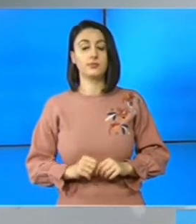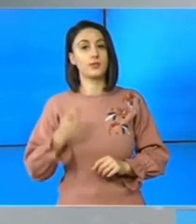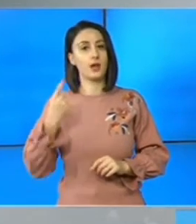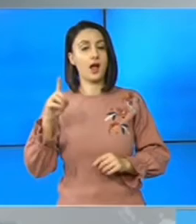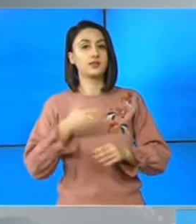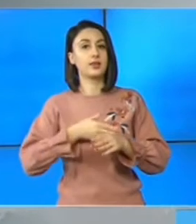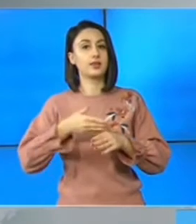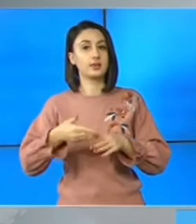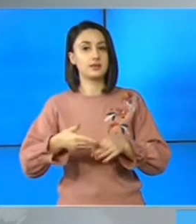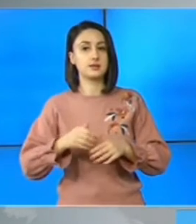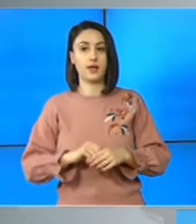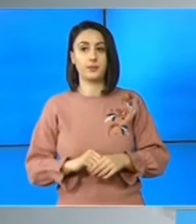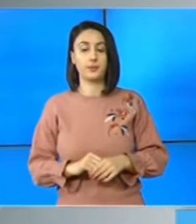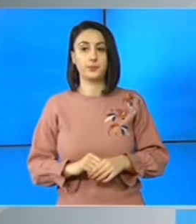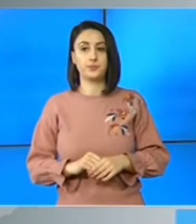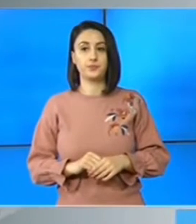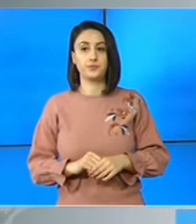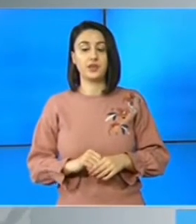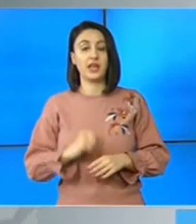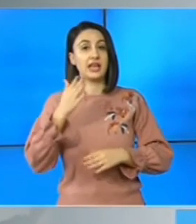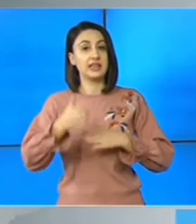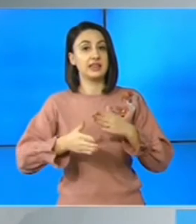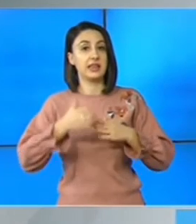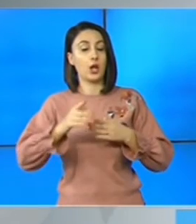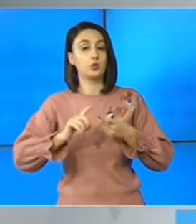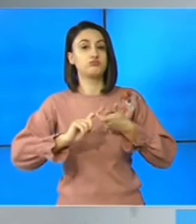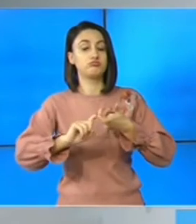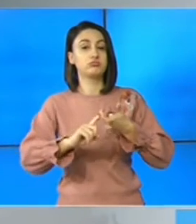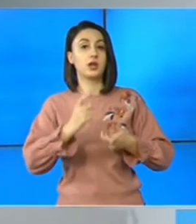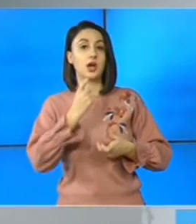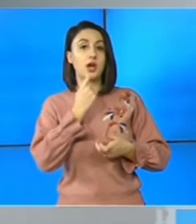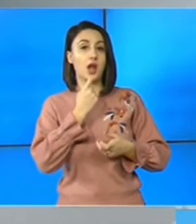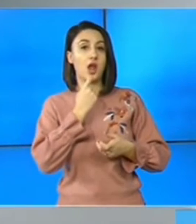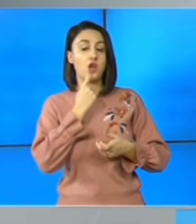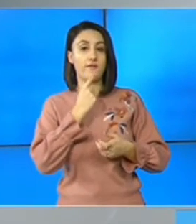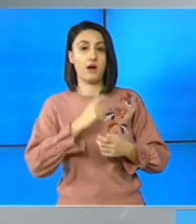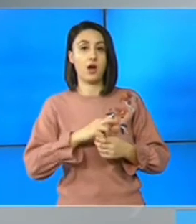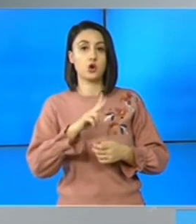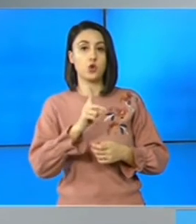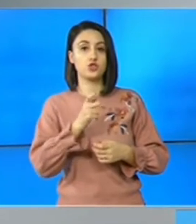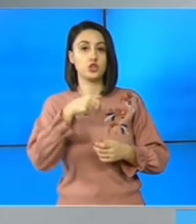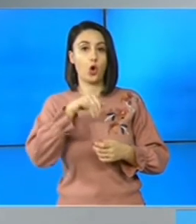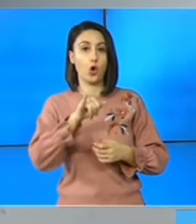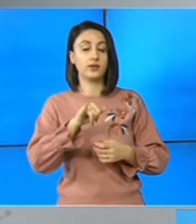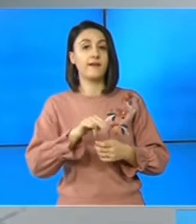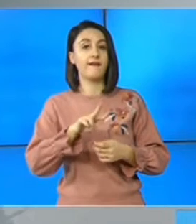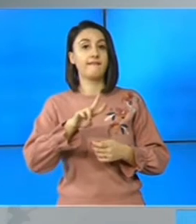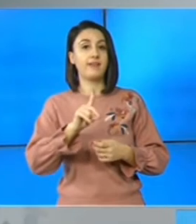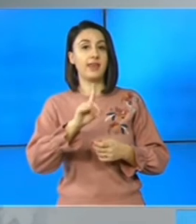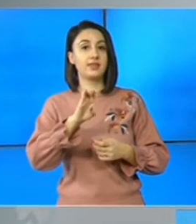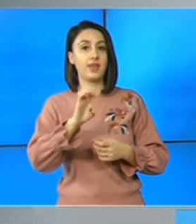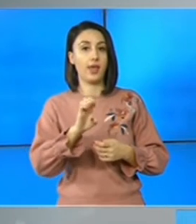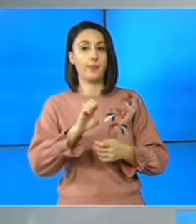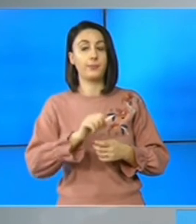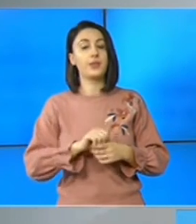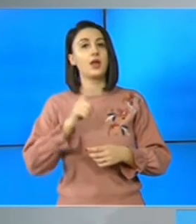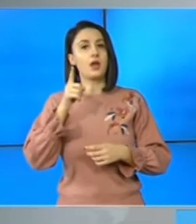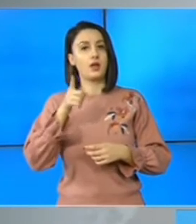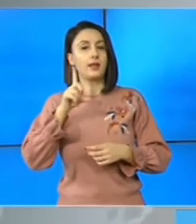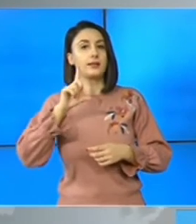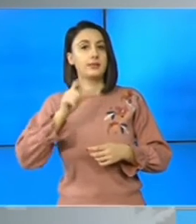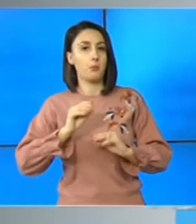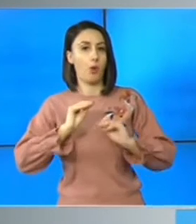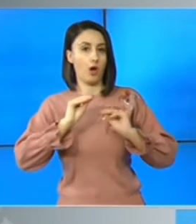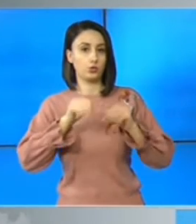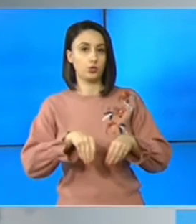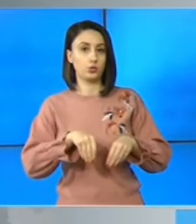a trenului care circulă între Craiova și Roșiori de Vede. Mai exact, acesta trebuia să